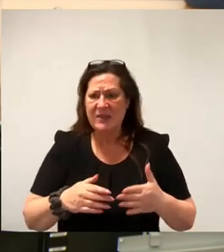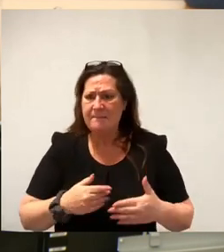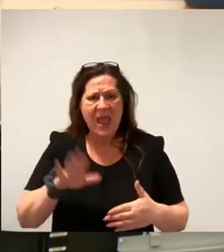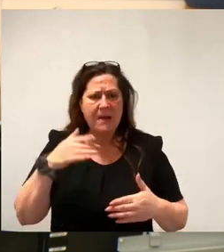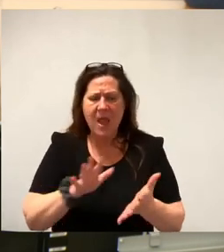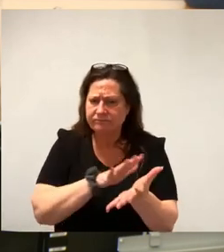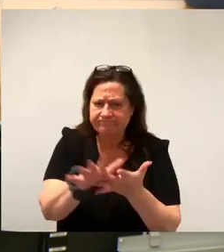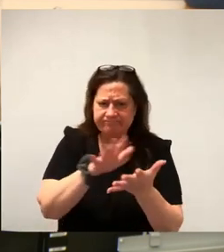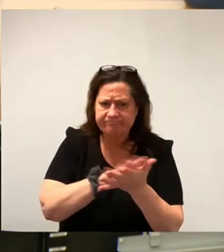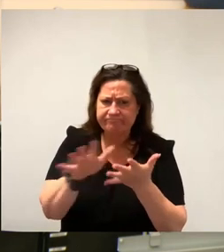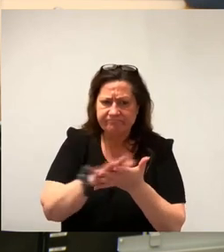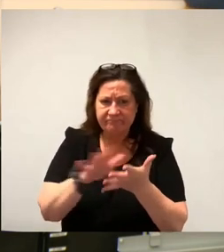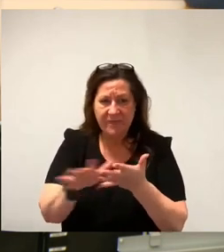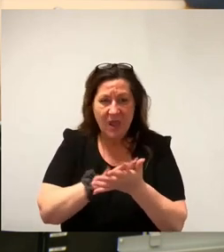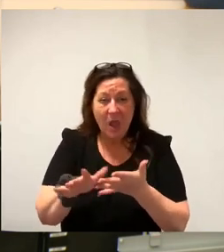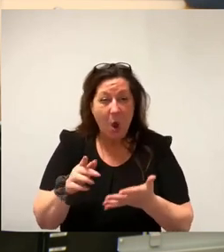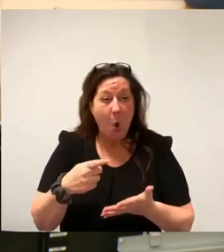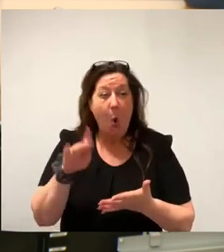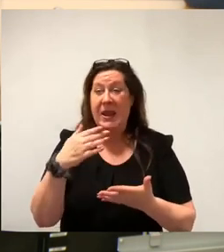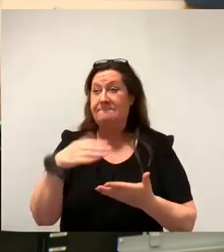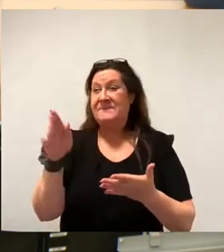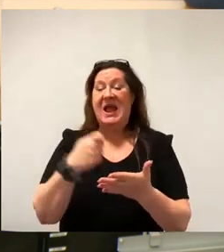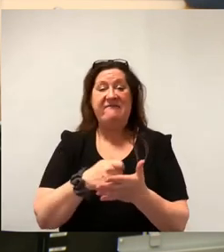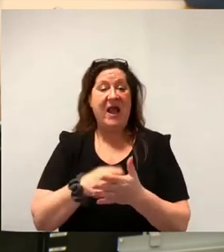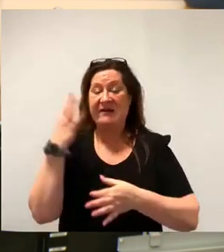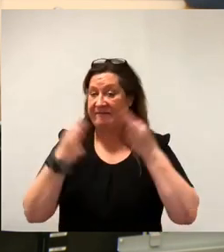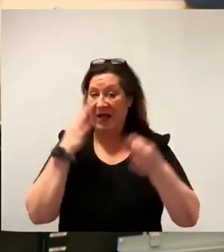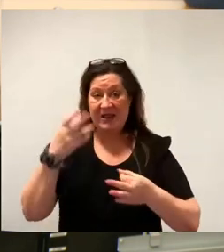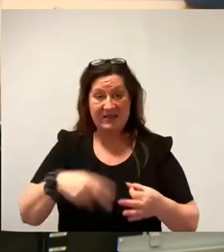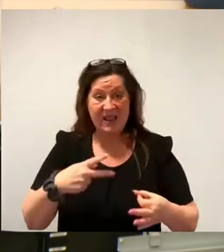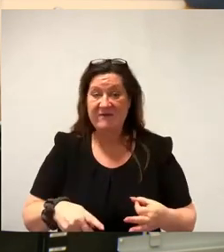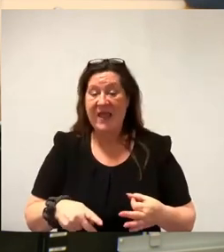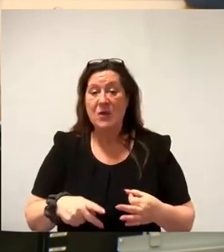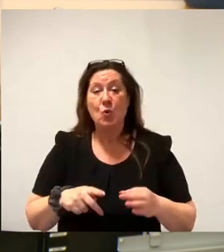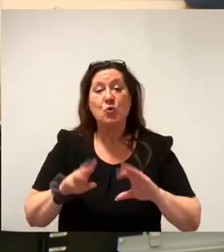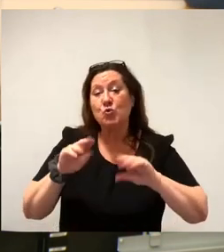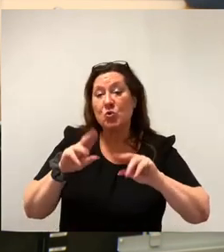ohne einen spürbaren Mehrwert an Qualität und deutlich höherer Nutzungszahlen.